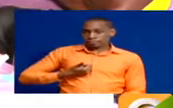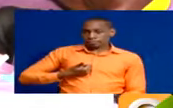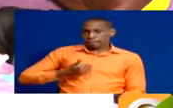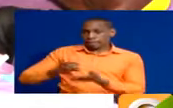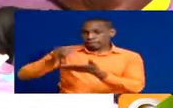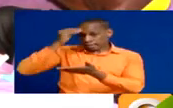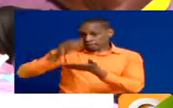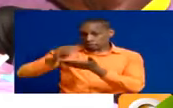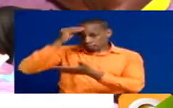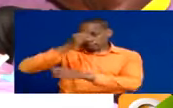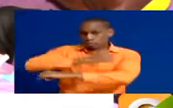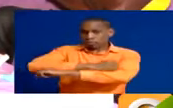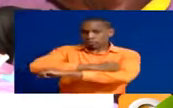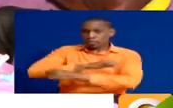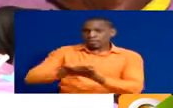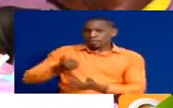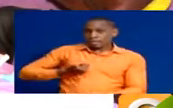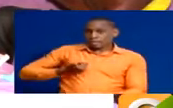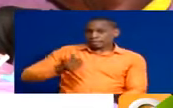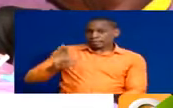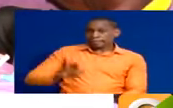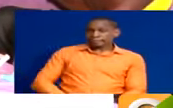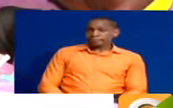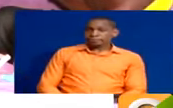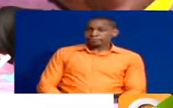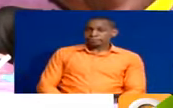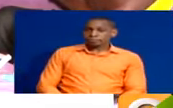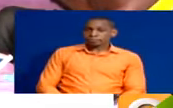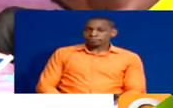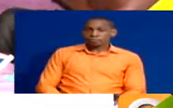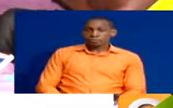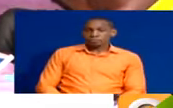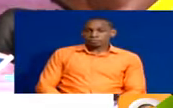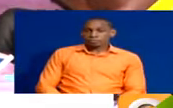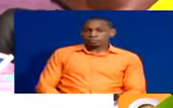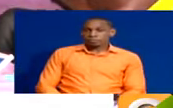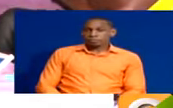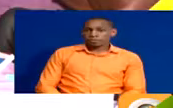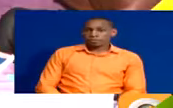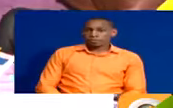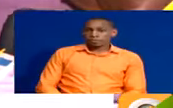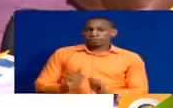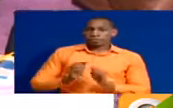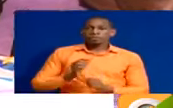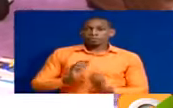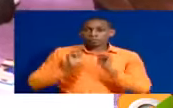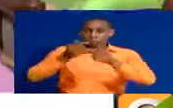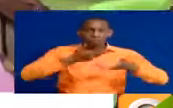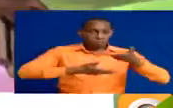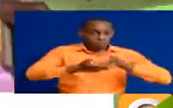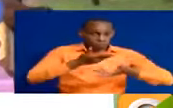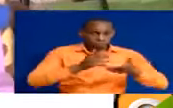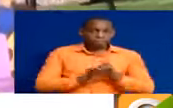Ndiyo. Uyo msichana, njiyo tumekuja kutukungeleshe,